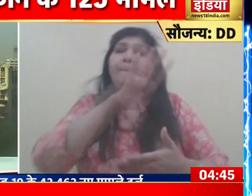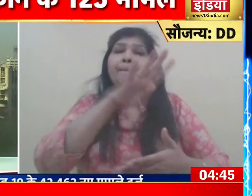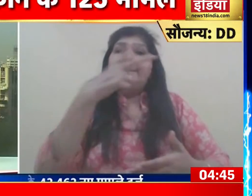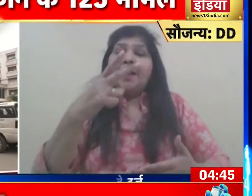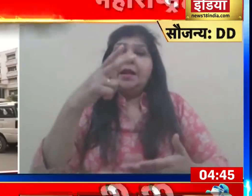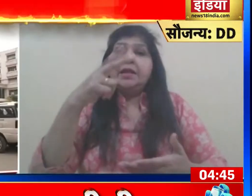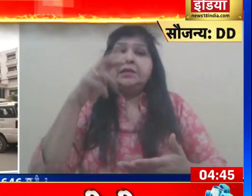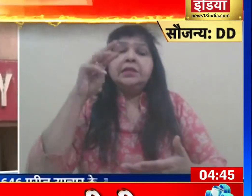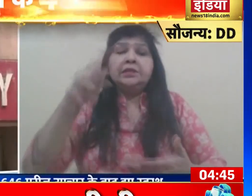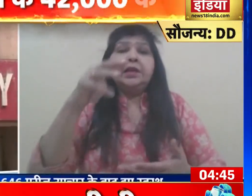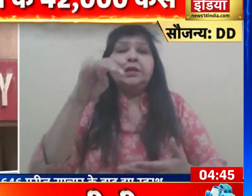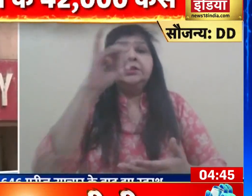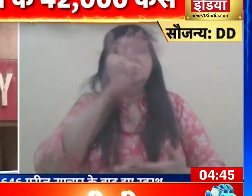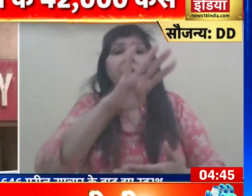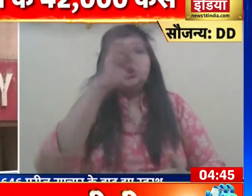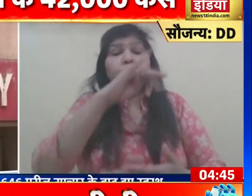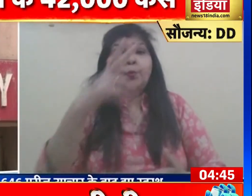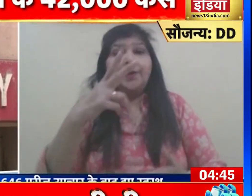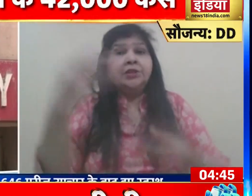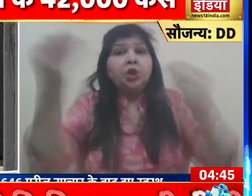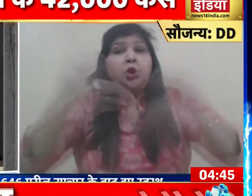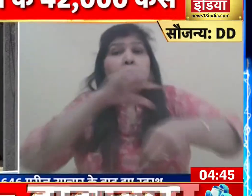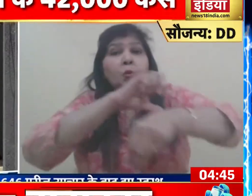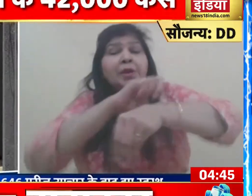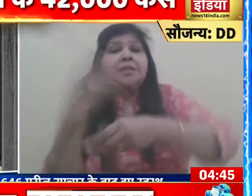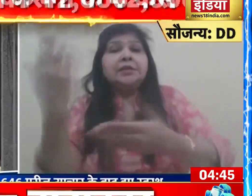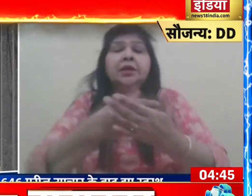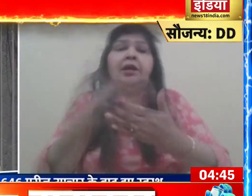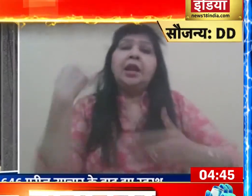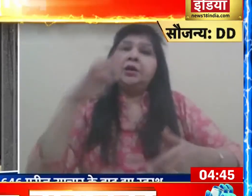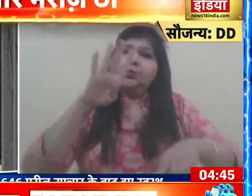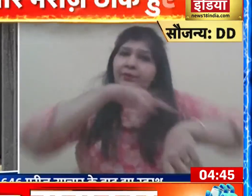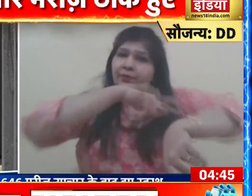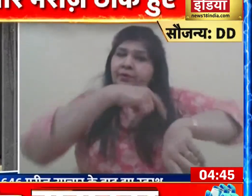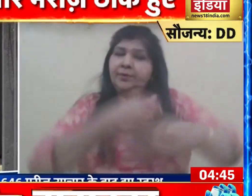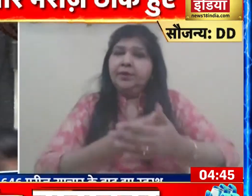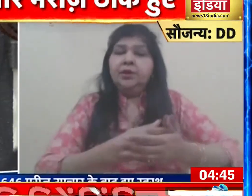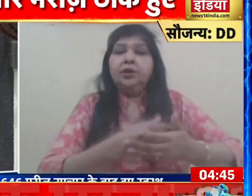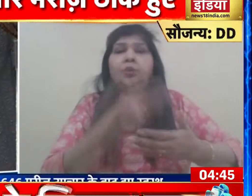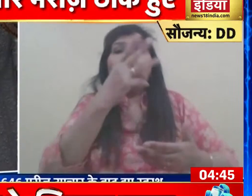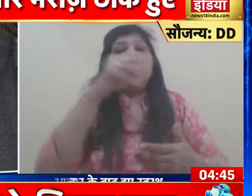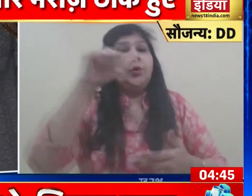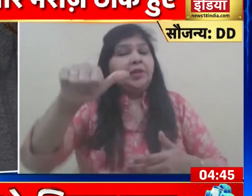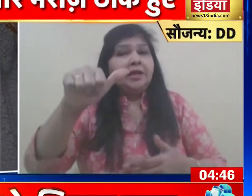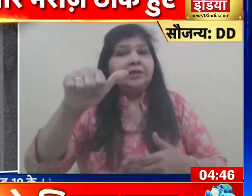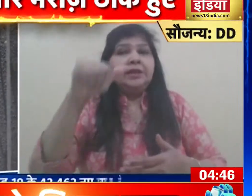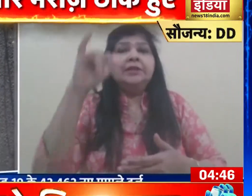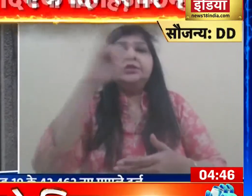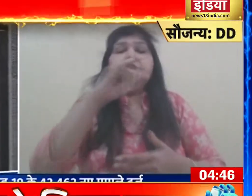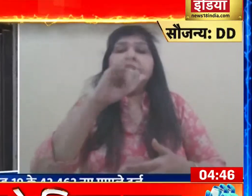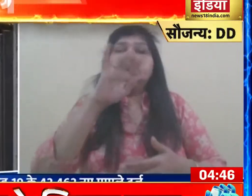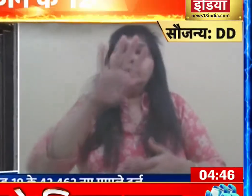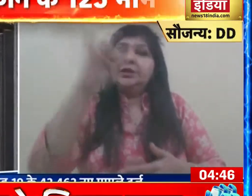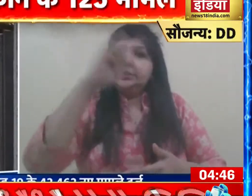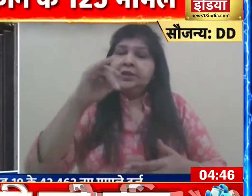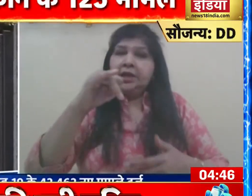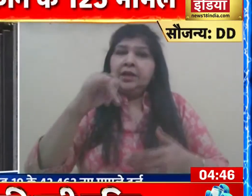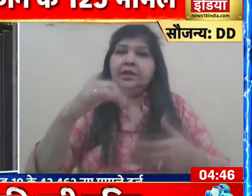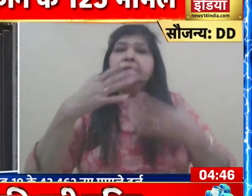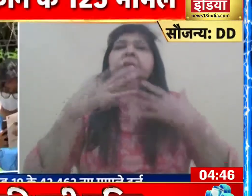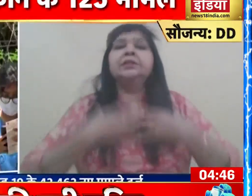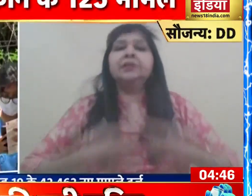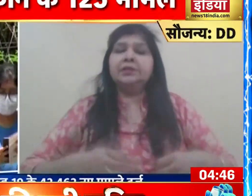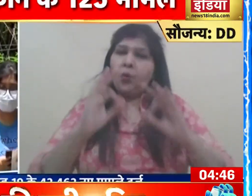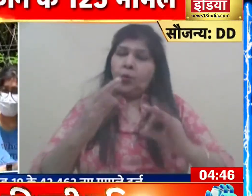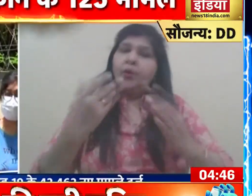संक्रमण के नए मामले दर्श किये गए पिछले 24 घंटों में 49,646 मरीज कोरोना को माद दे कर स्वस्त हो गए